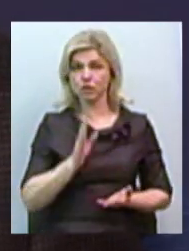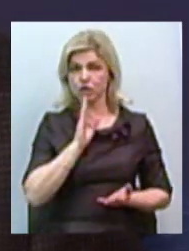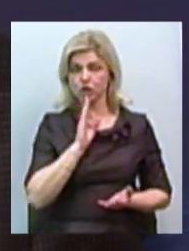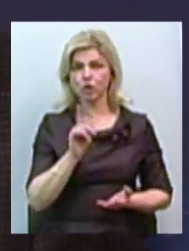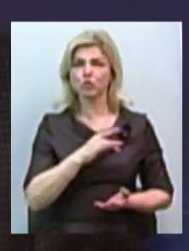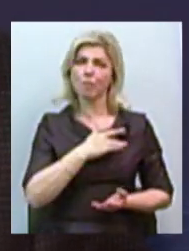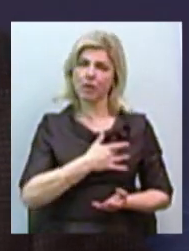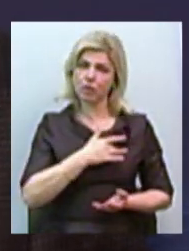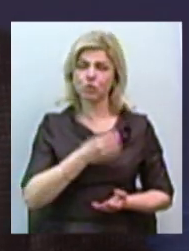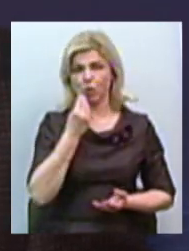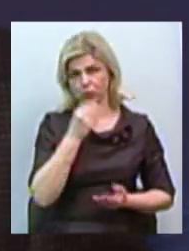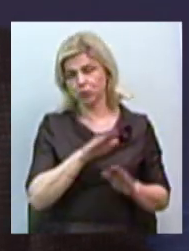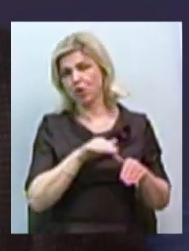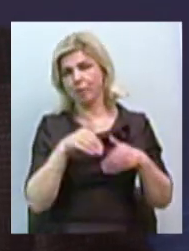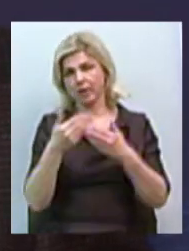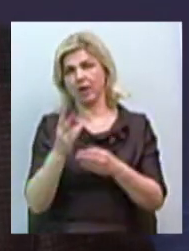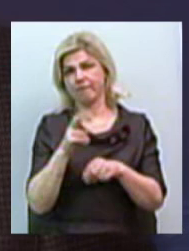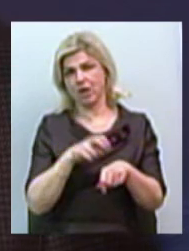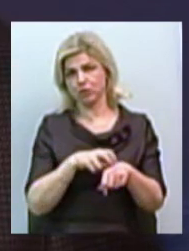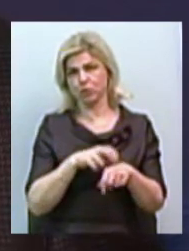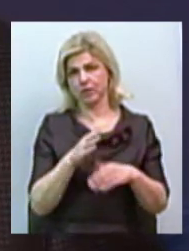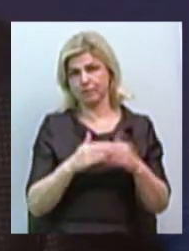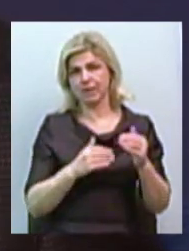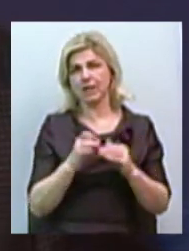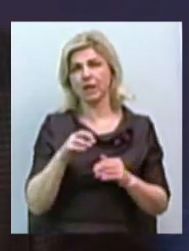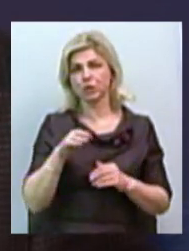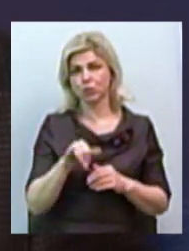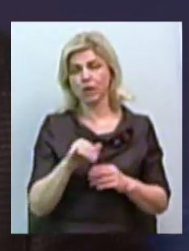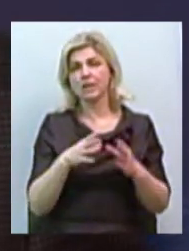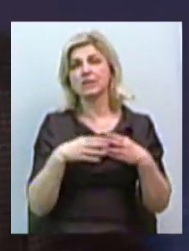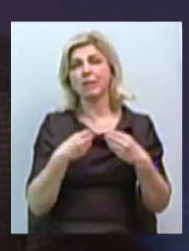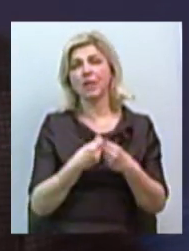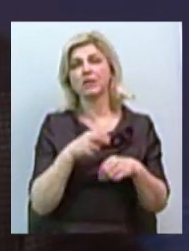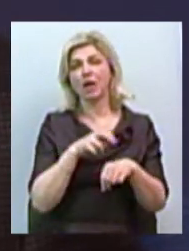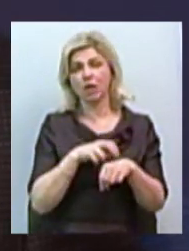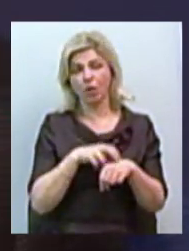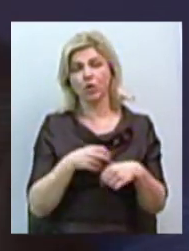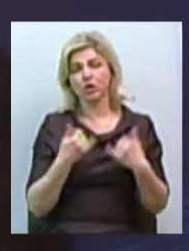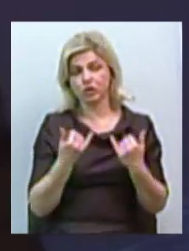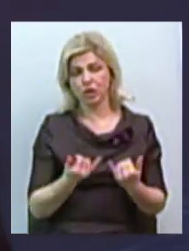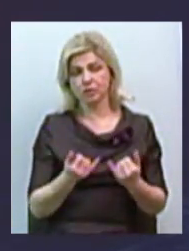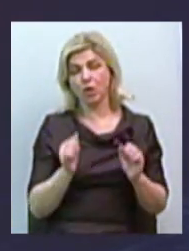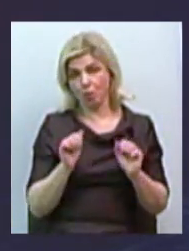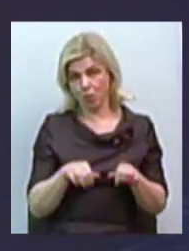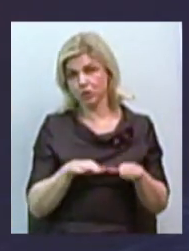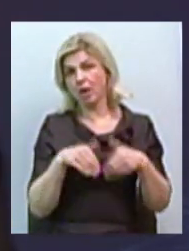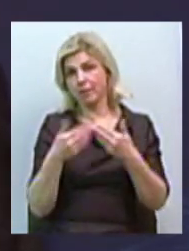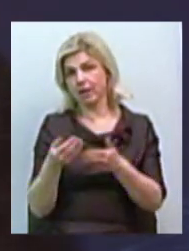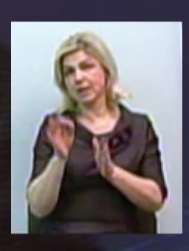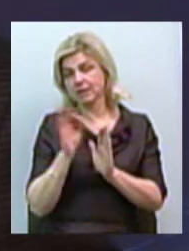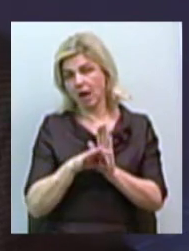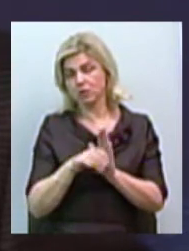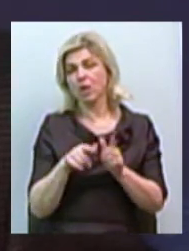заподозрила, краще звернутися до спеціалісту. Спеціалісту, сімейному лікарю зараз можна звернутися чи